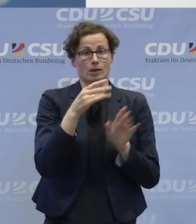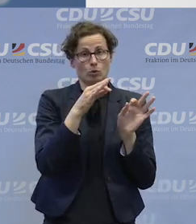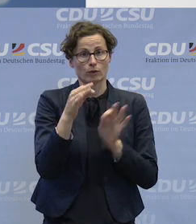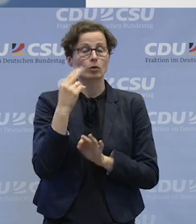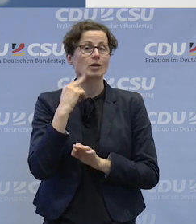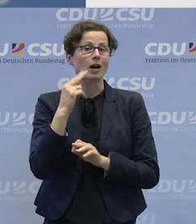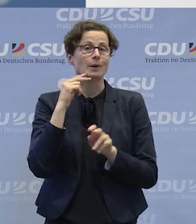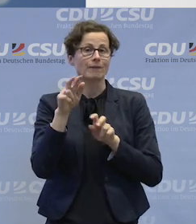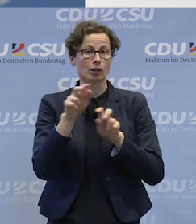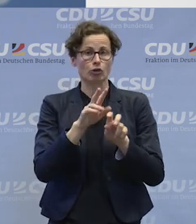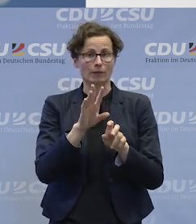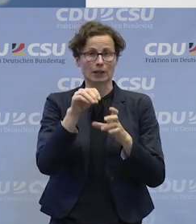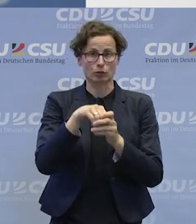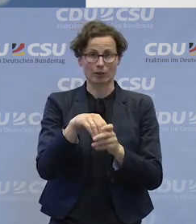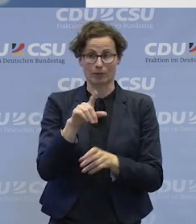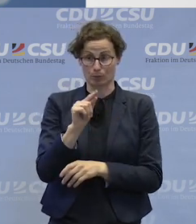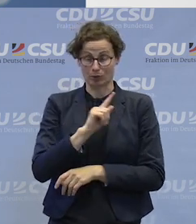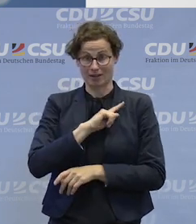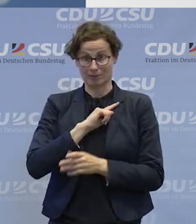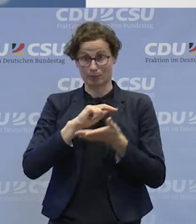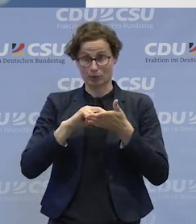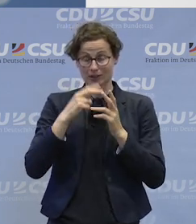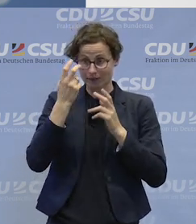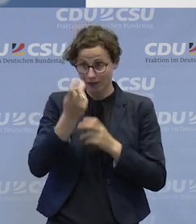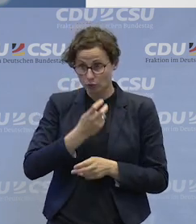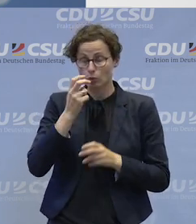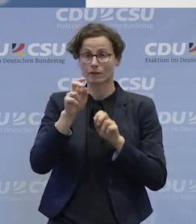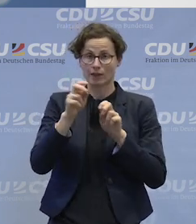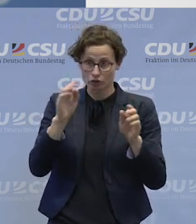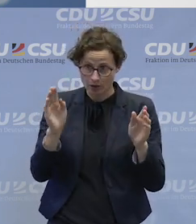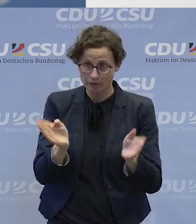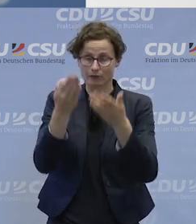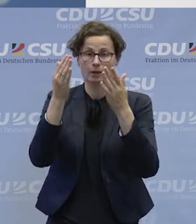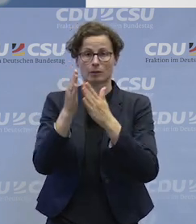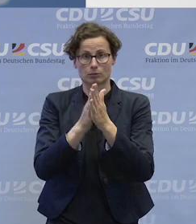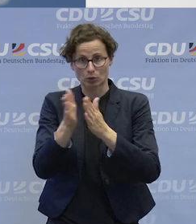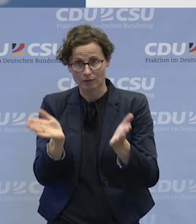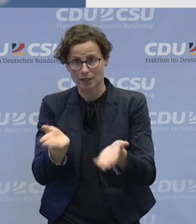Unternehmen zu motivieren, Menschen mit Behinderungen, mit Handicap